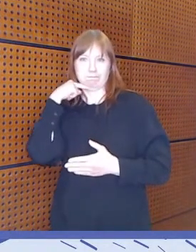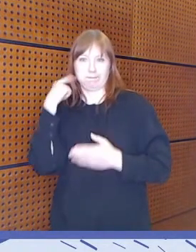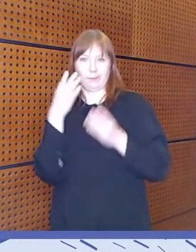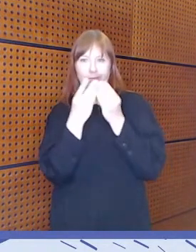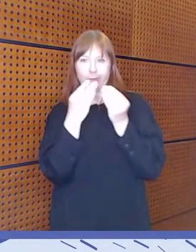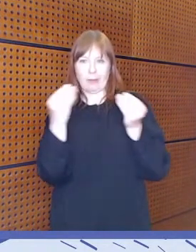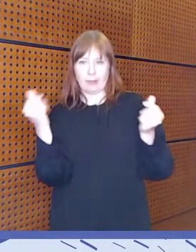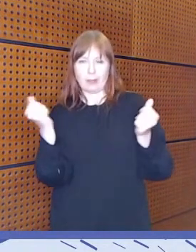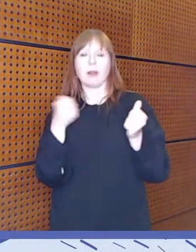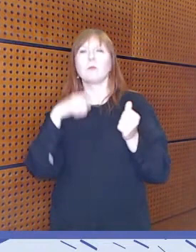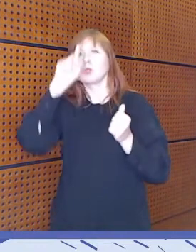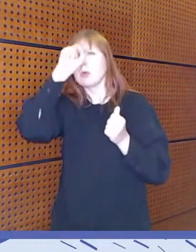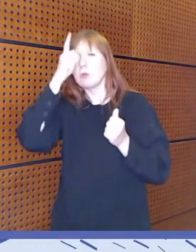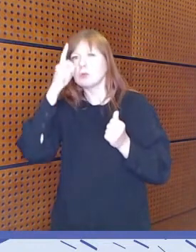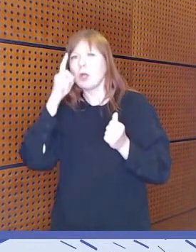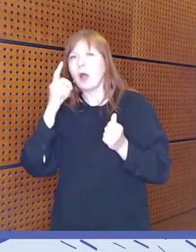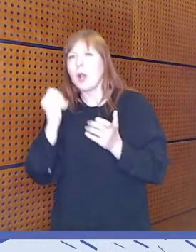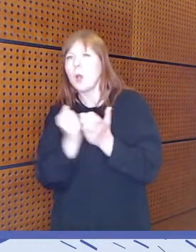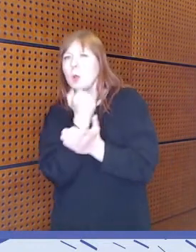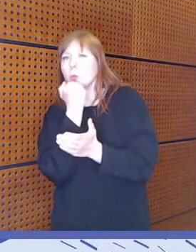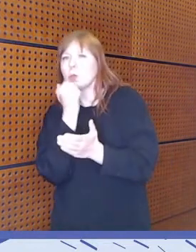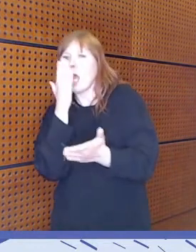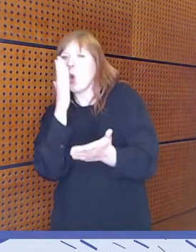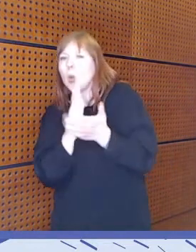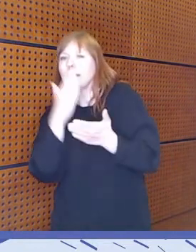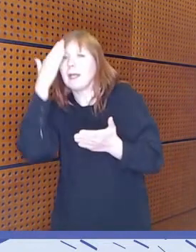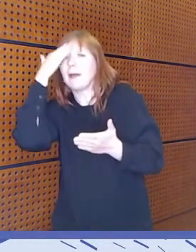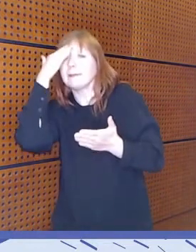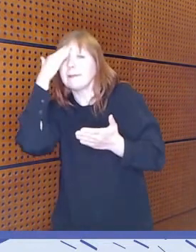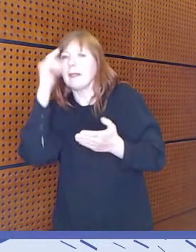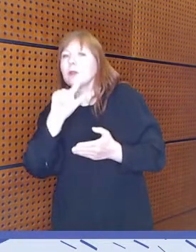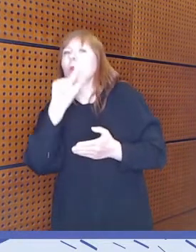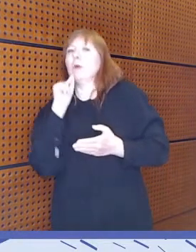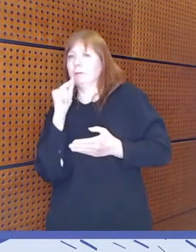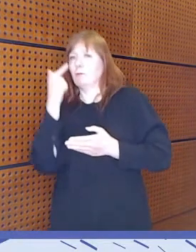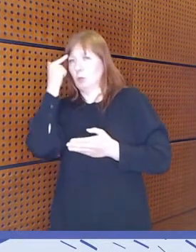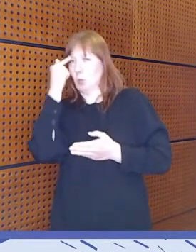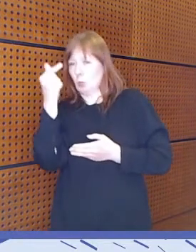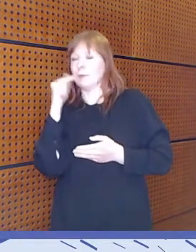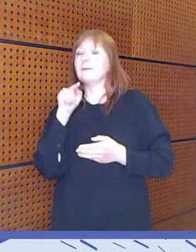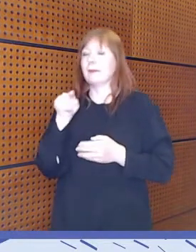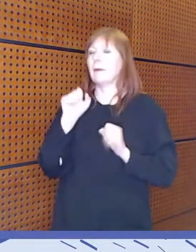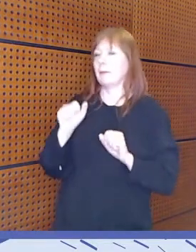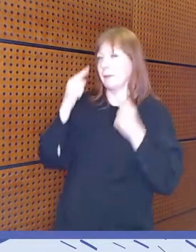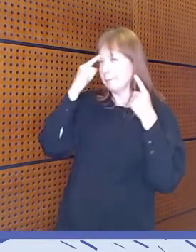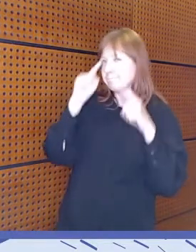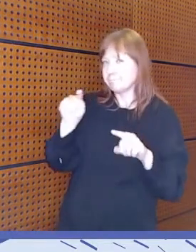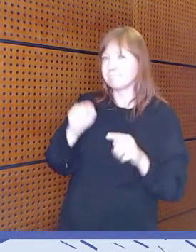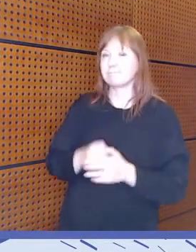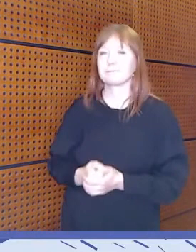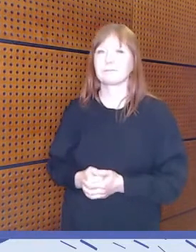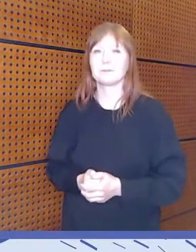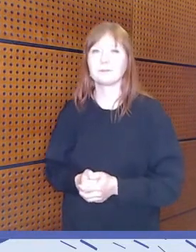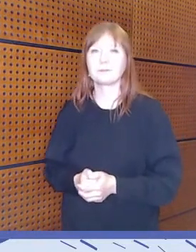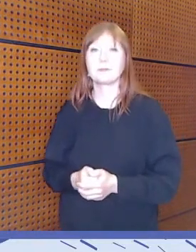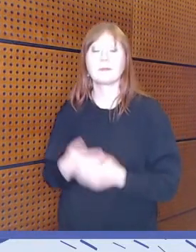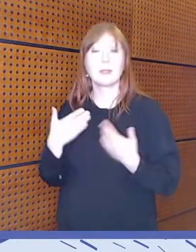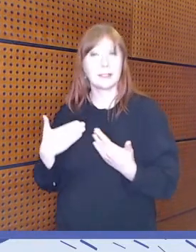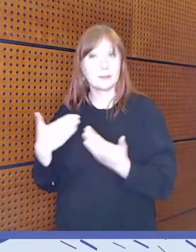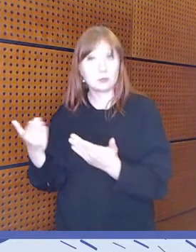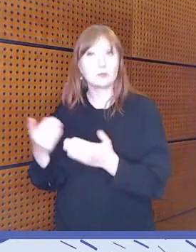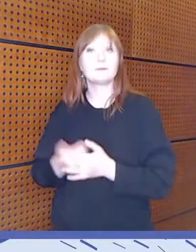löydettäisiin sieltä sitten se oikea tieto, niin siihen pitäisi kiinnittää huomiota myöskin. Kiitos.